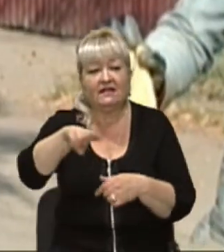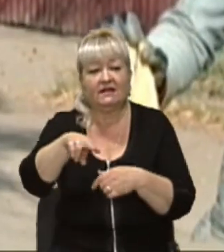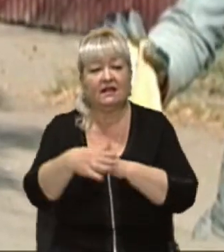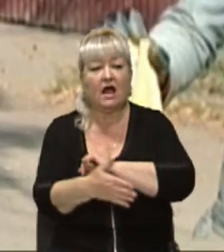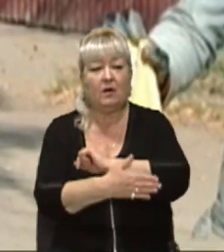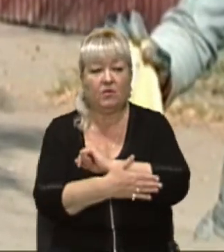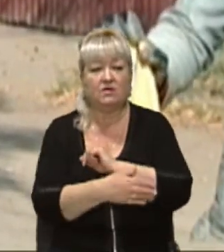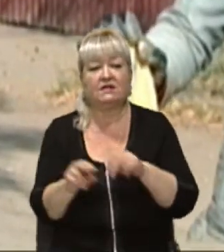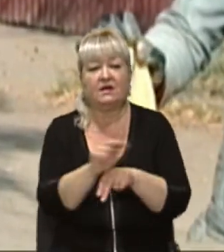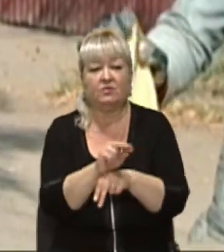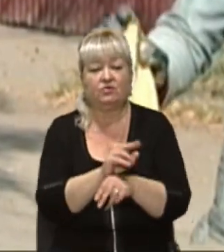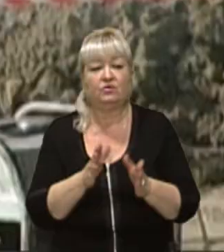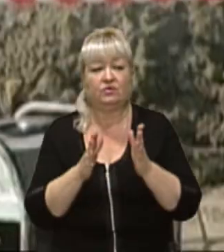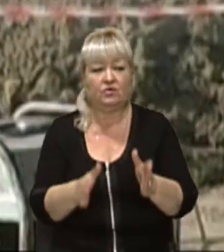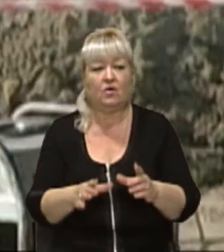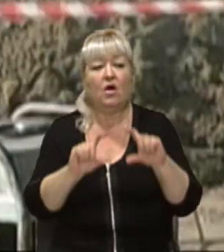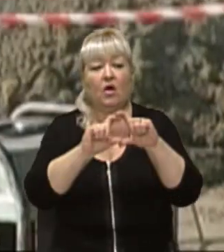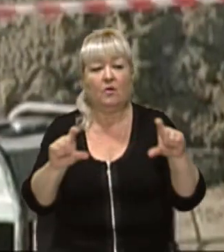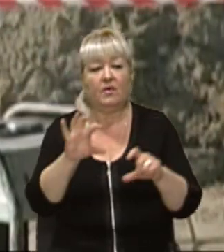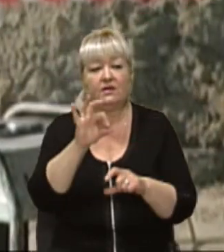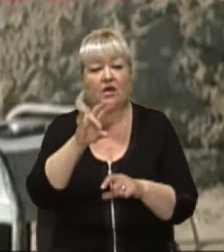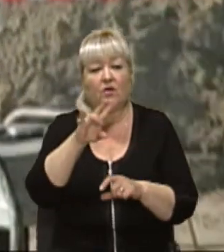Ремонтують дорогу компанія «Онур».